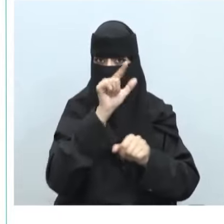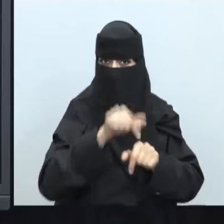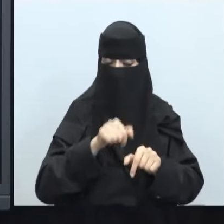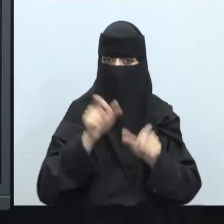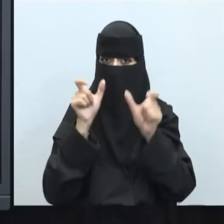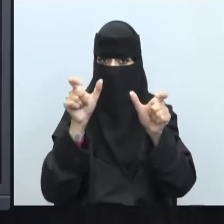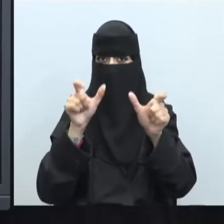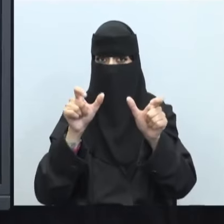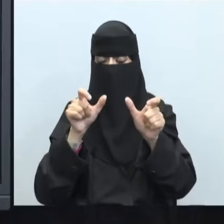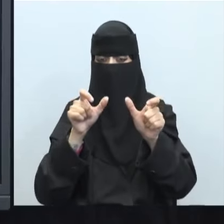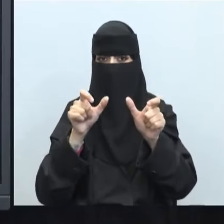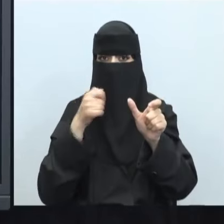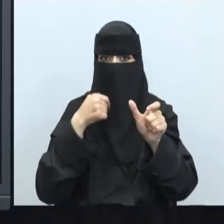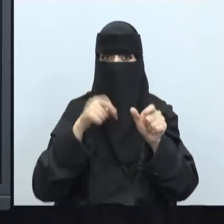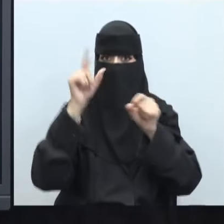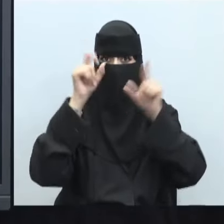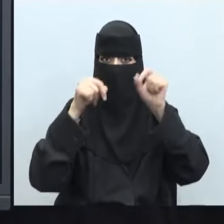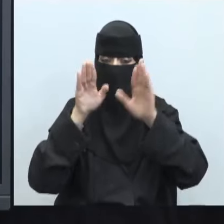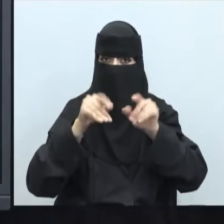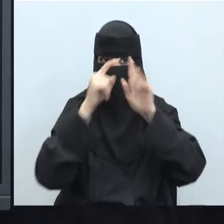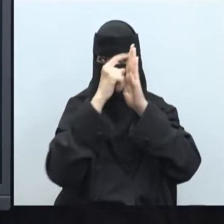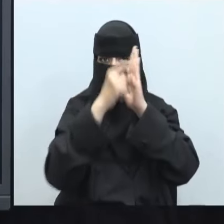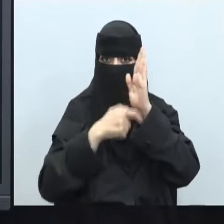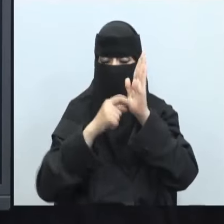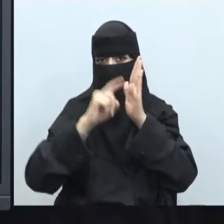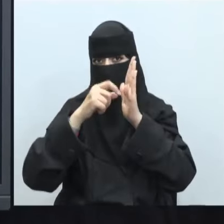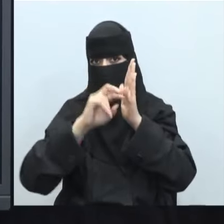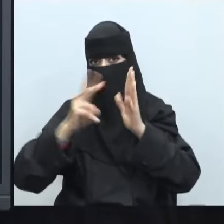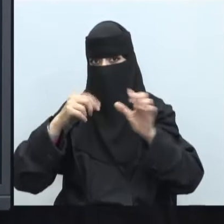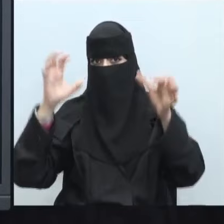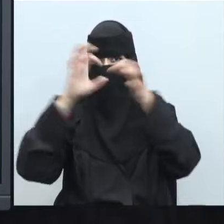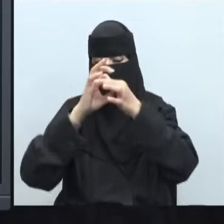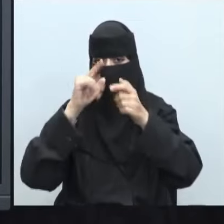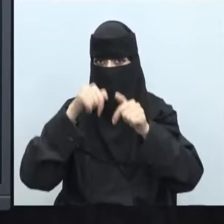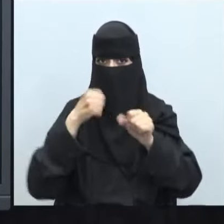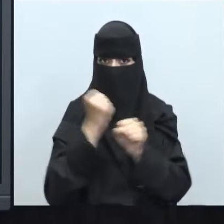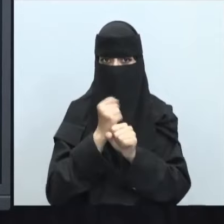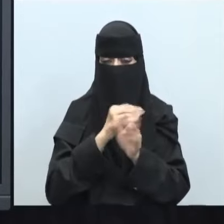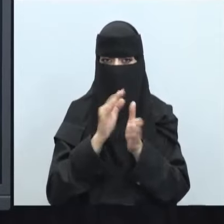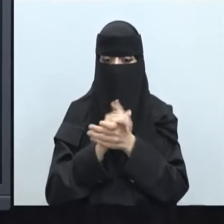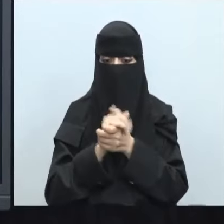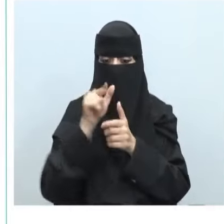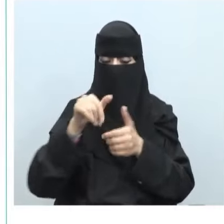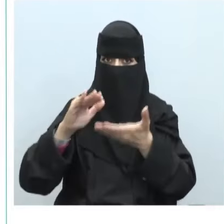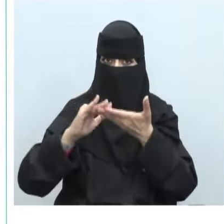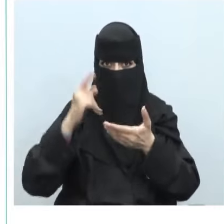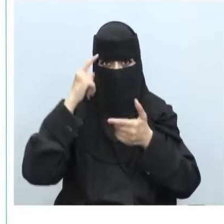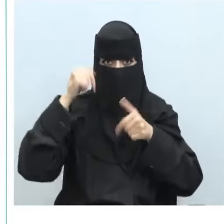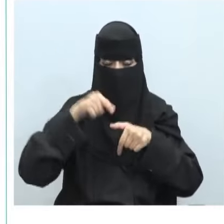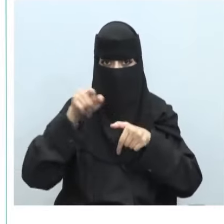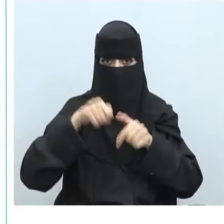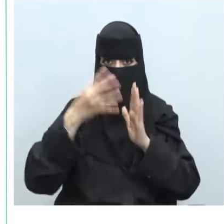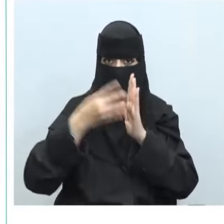بالأمن السبراني إضافة إلى اللوائح والقوانين الأخرى المتعلقة بالأعمال ويساعد فهم هذه